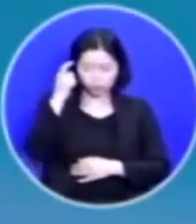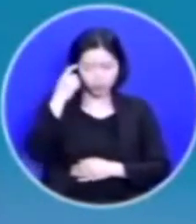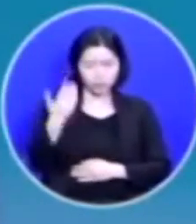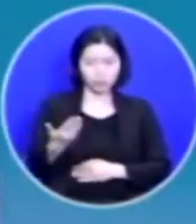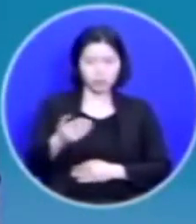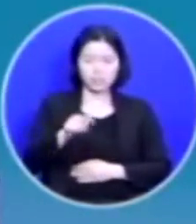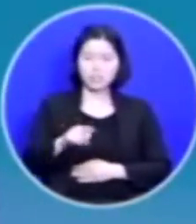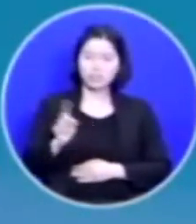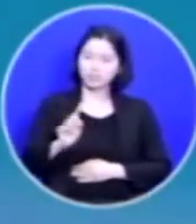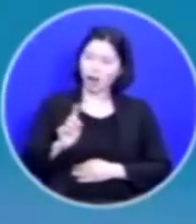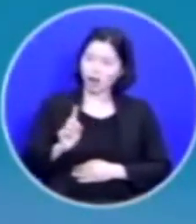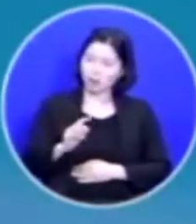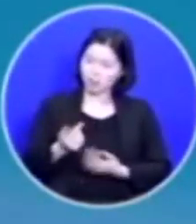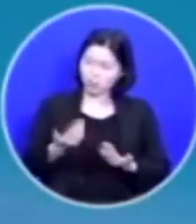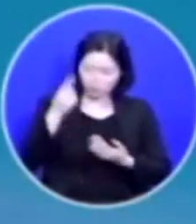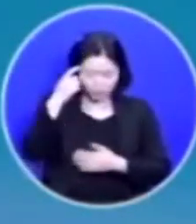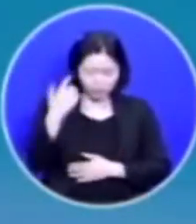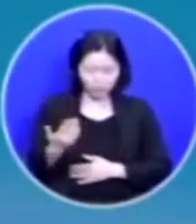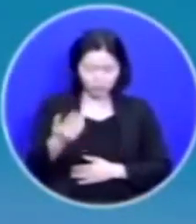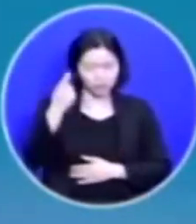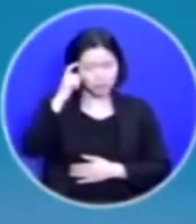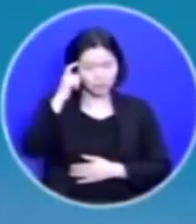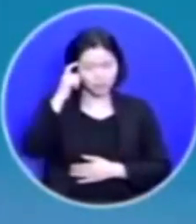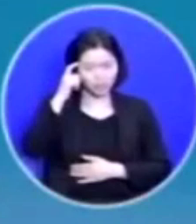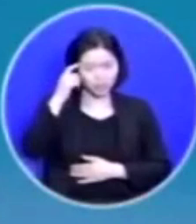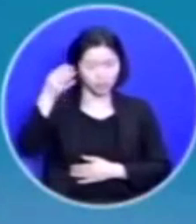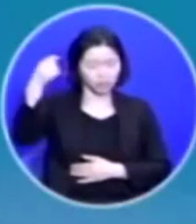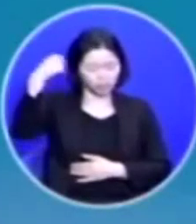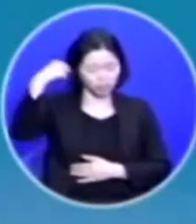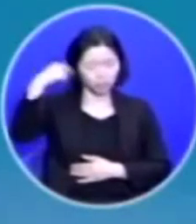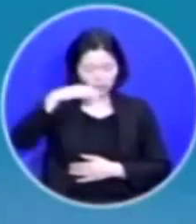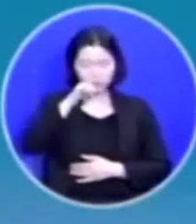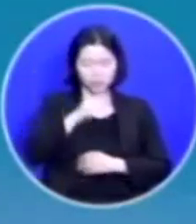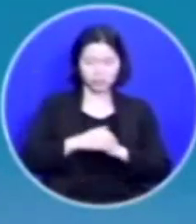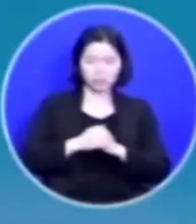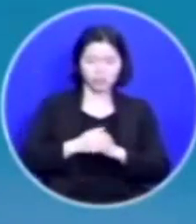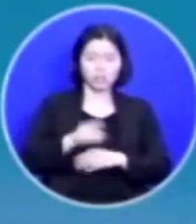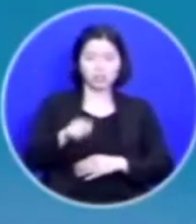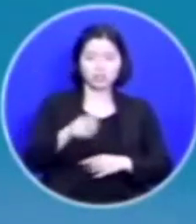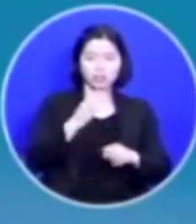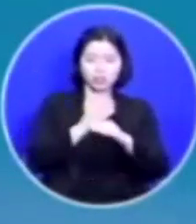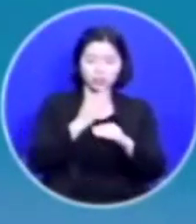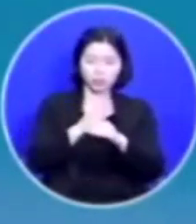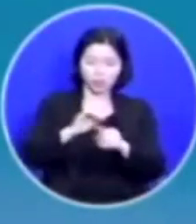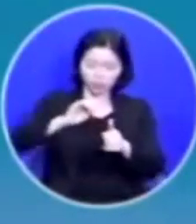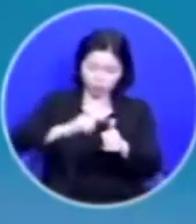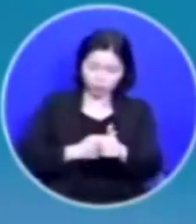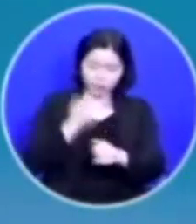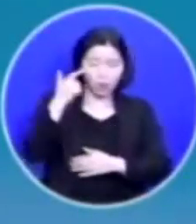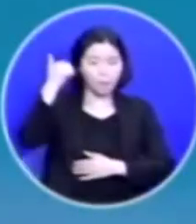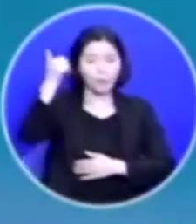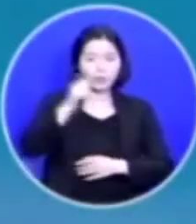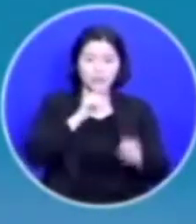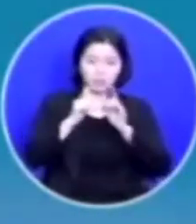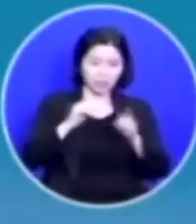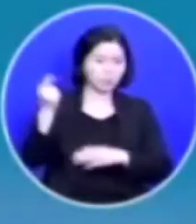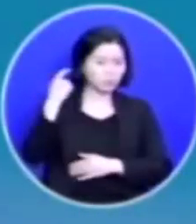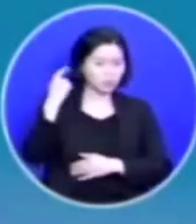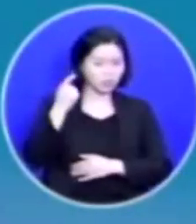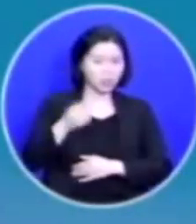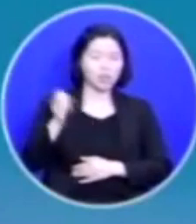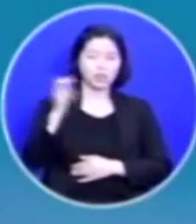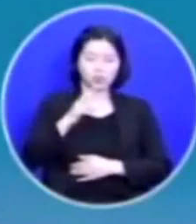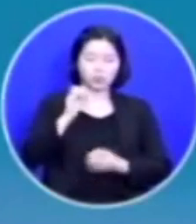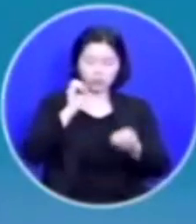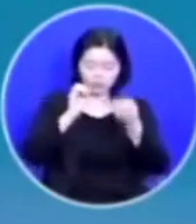이건 다 뭐지요? 라는 생각이 계속 들었습니다 그러다가 우연히 목사님의 말씀을 듣게 되었습니다 그리고